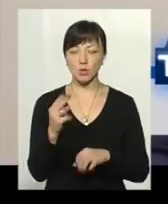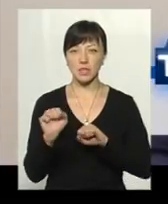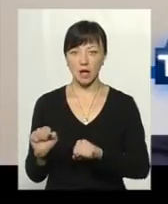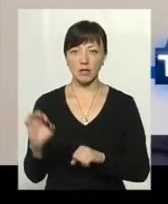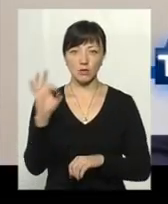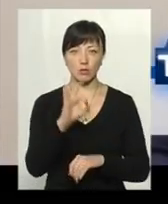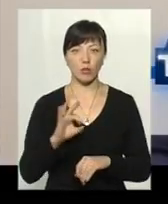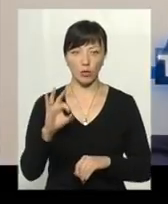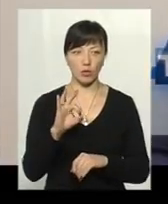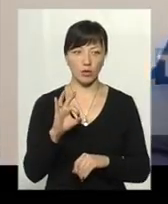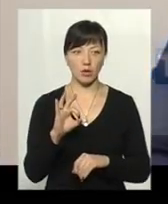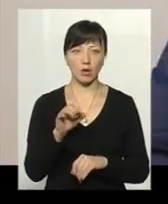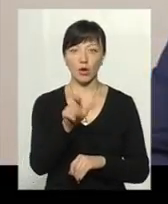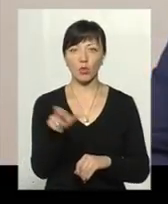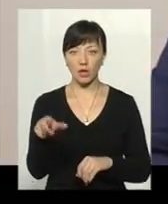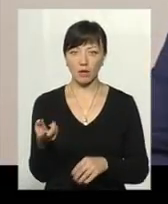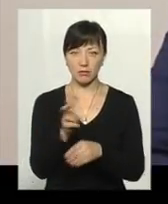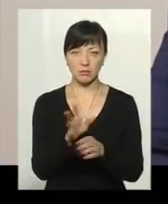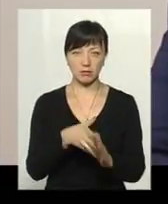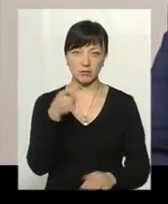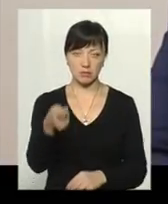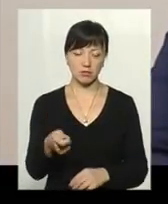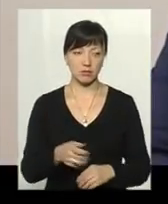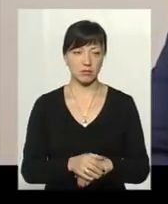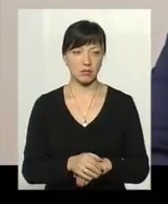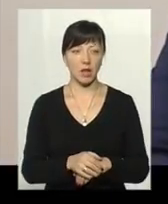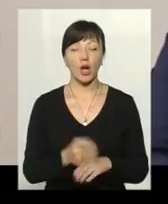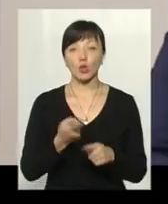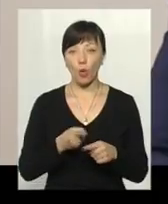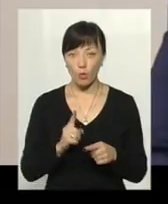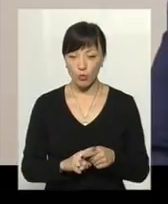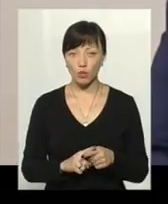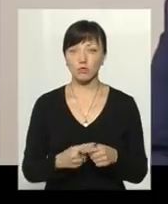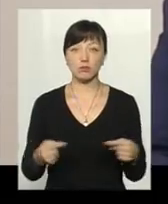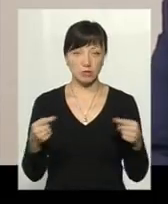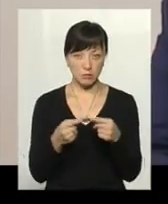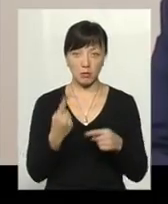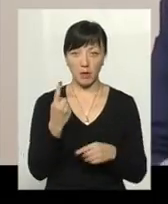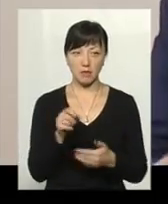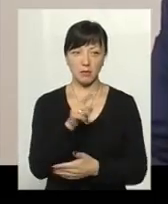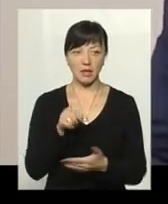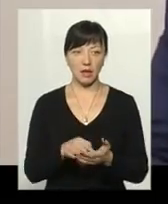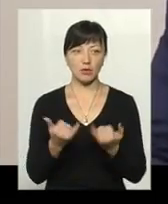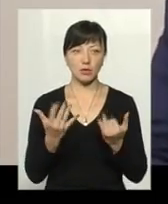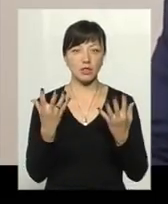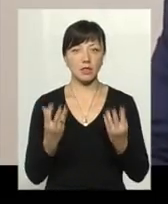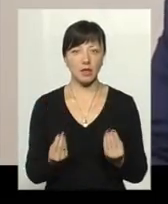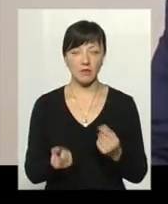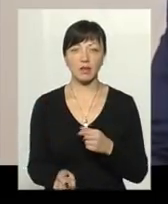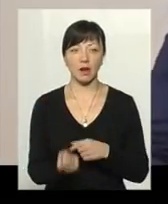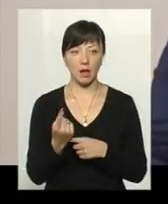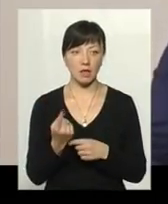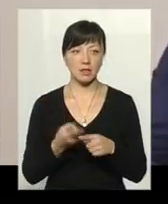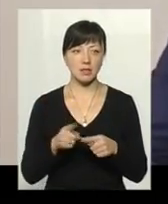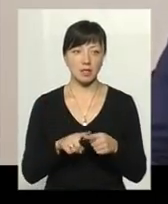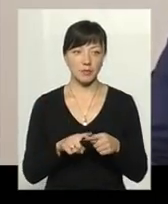щодо людей, які будуть оформлювати субсидії. Тому, безумовно, перше питання, яке на сьогоднішній день виникає,